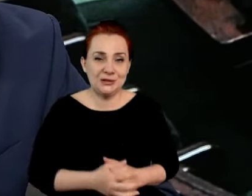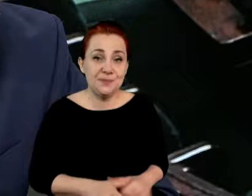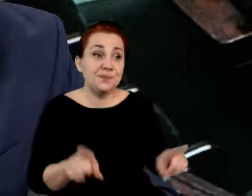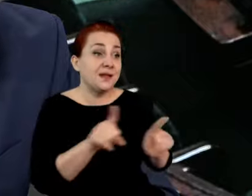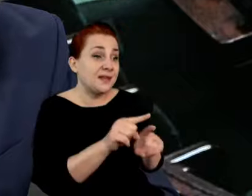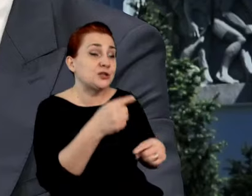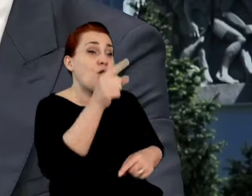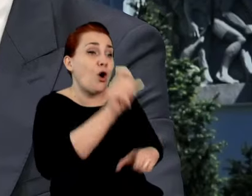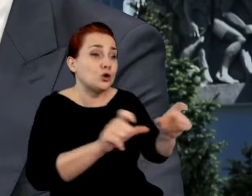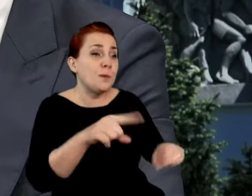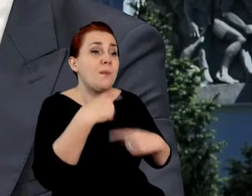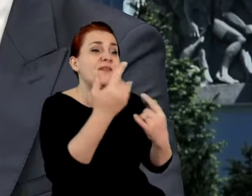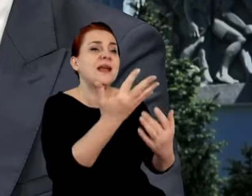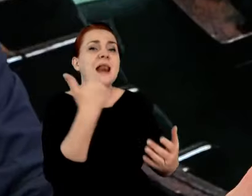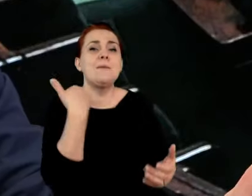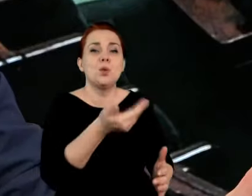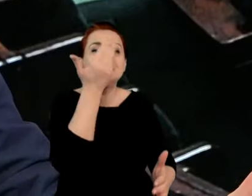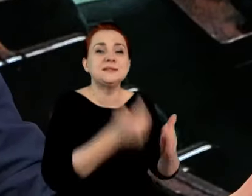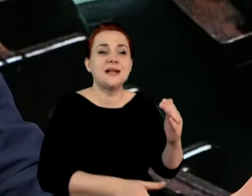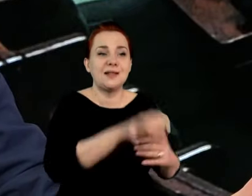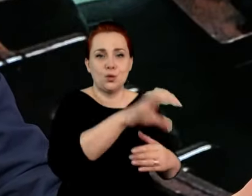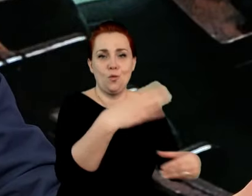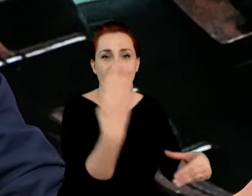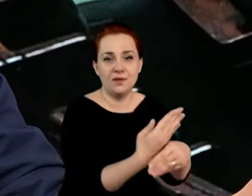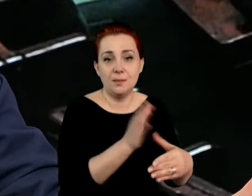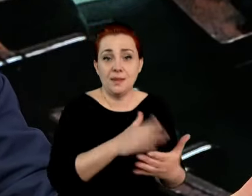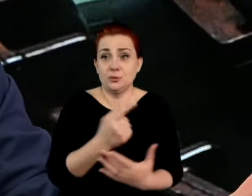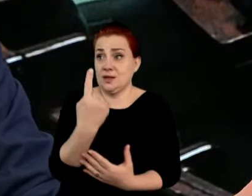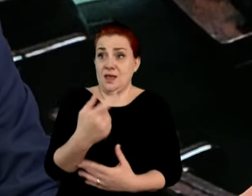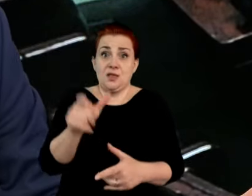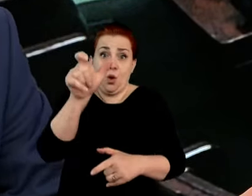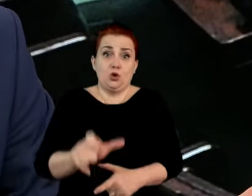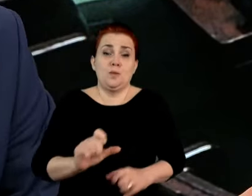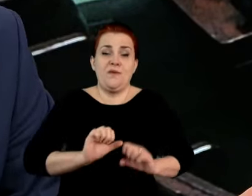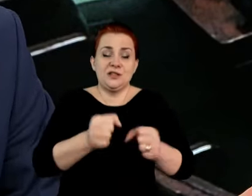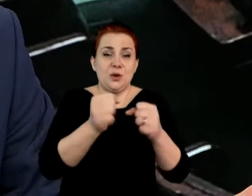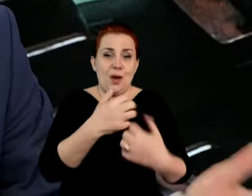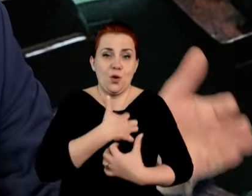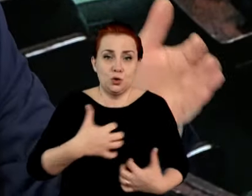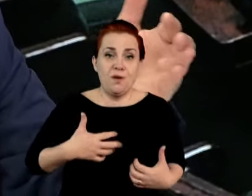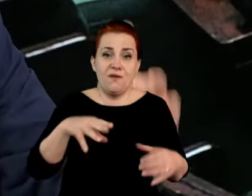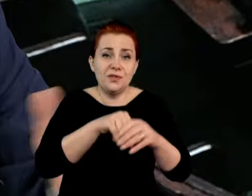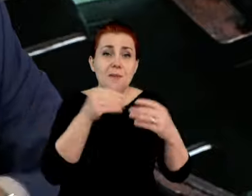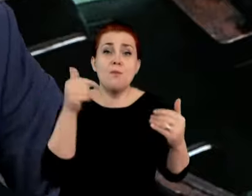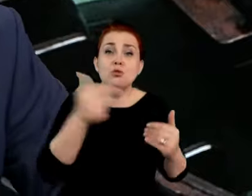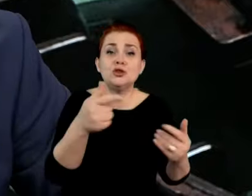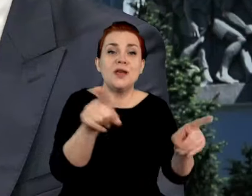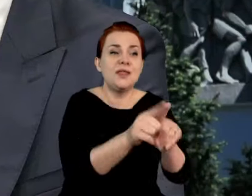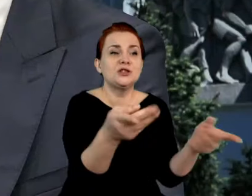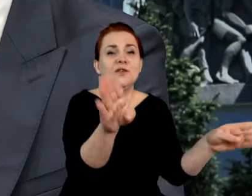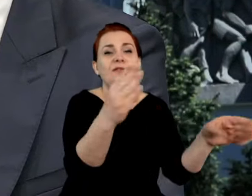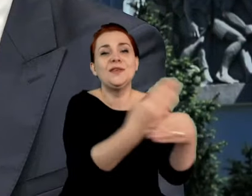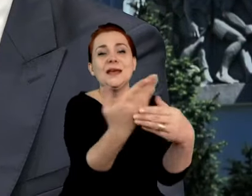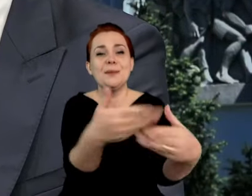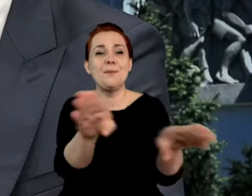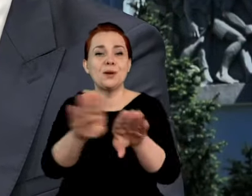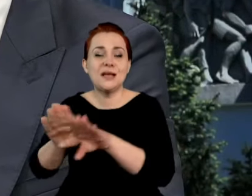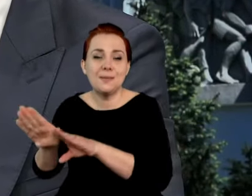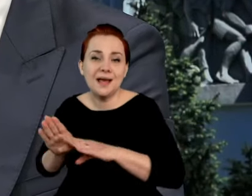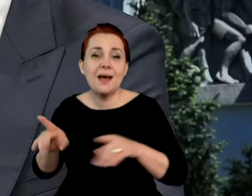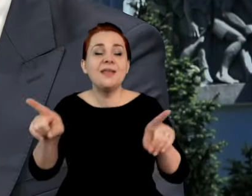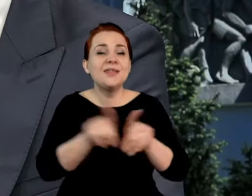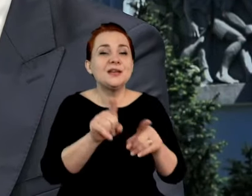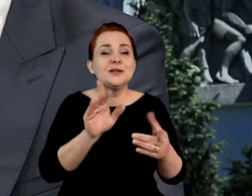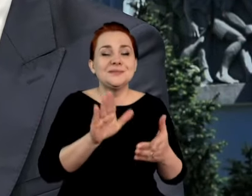w ciągu. Ale których przedsiębiorców, dokładnie? Choćby na jednoosobowych działalnościach gospodarczych, którzy musieli pozamykać swoje... na ryczałcie na przykład, tak? I na ryczałcie na przykład. swojej